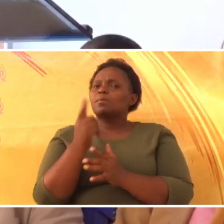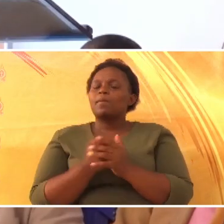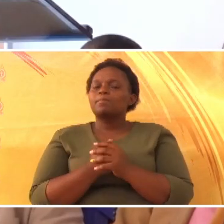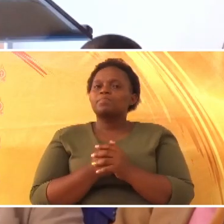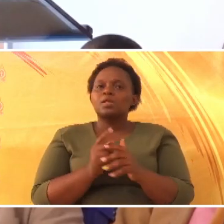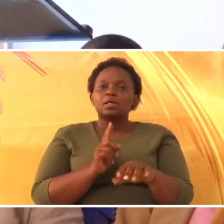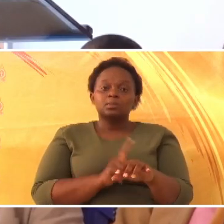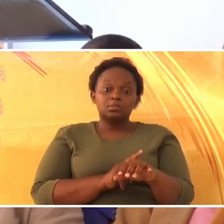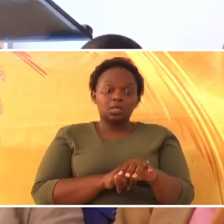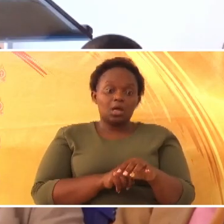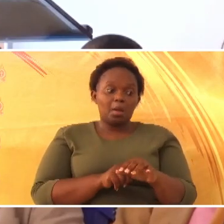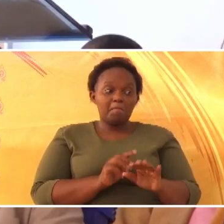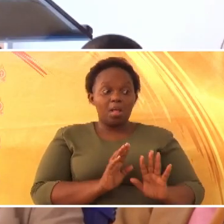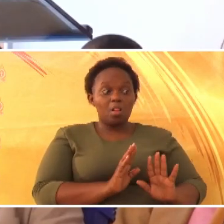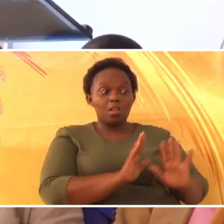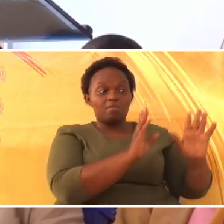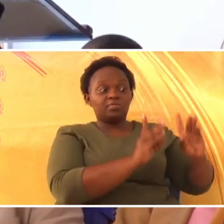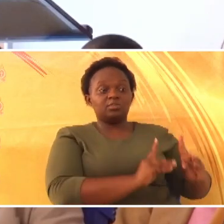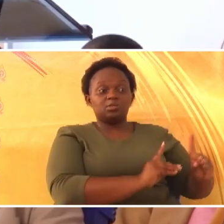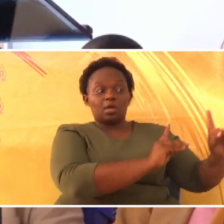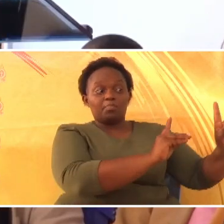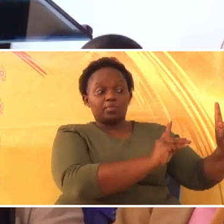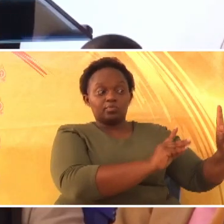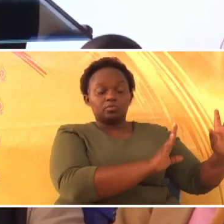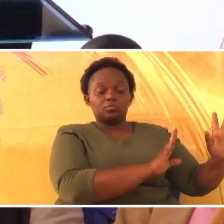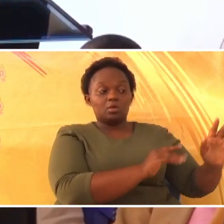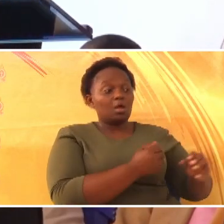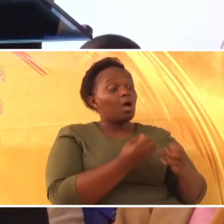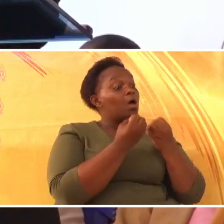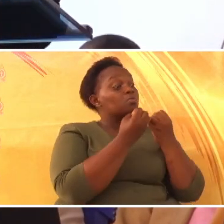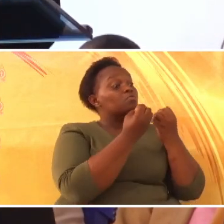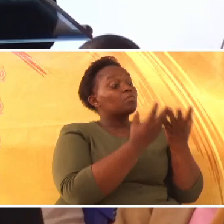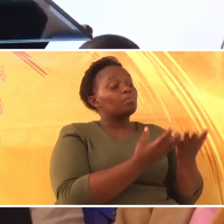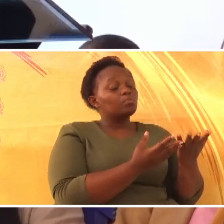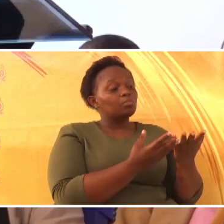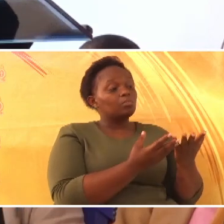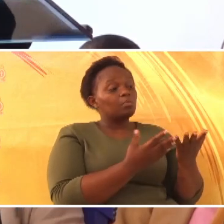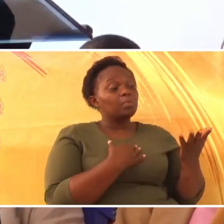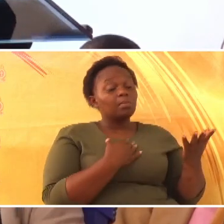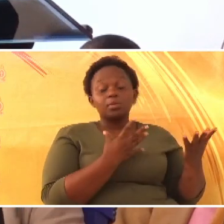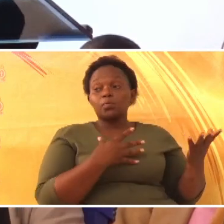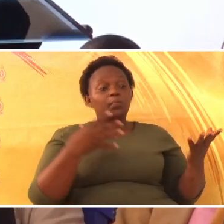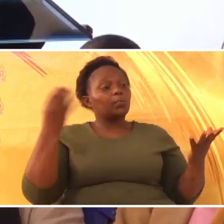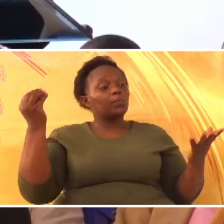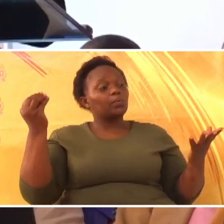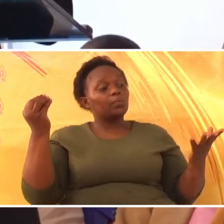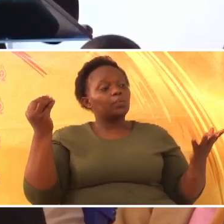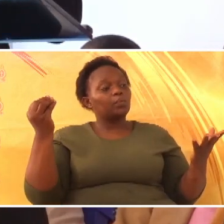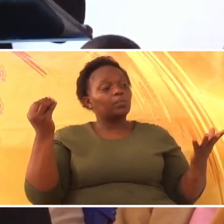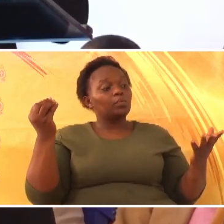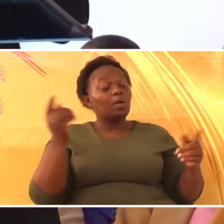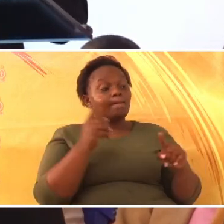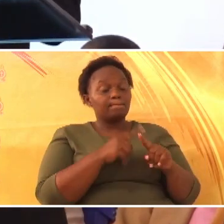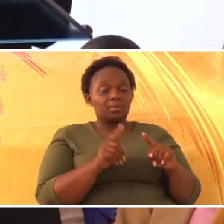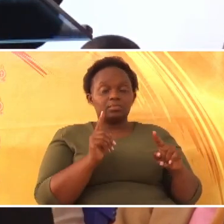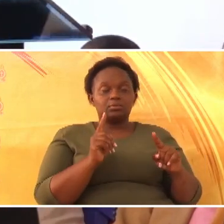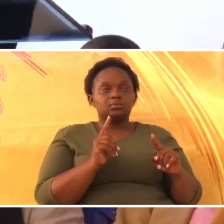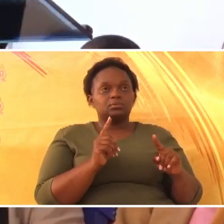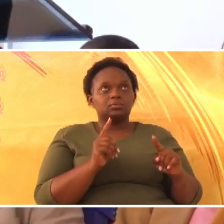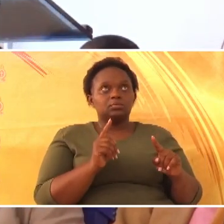yalipua na achana na wanafuzi wake na wambia, unajua, mimi ni nakuenda. Lakini,